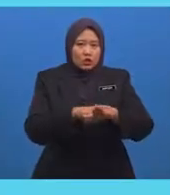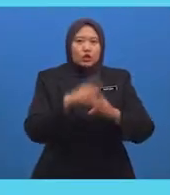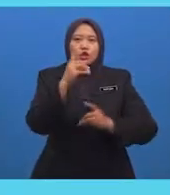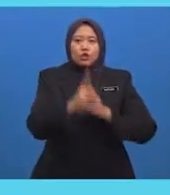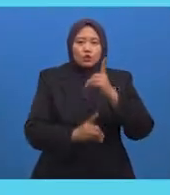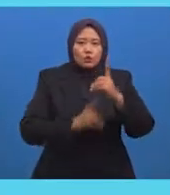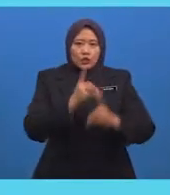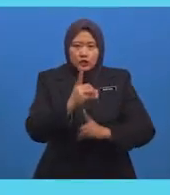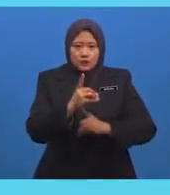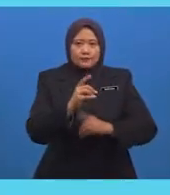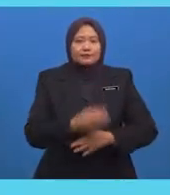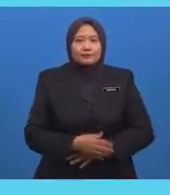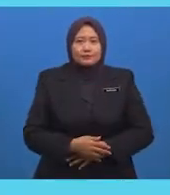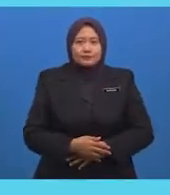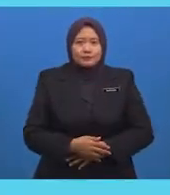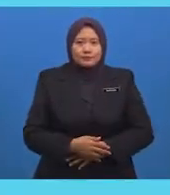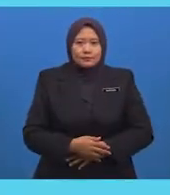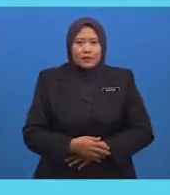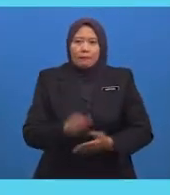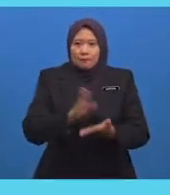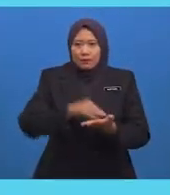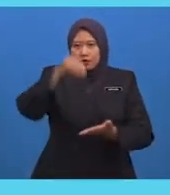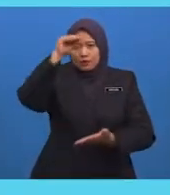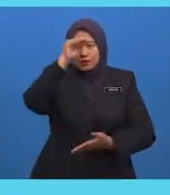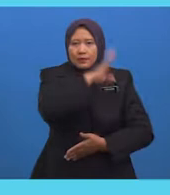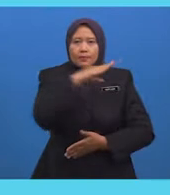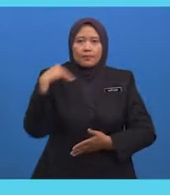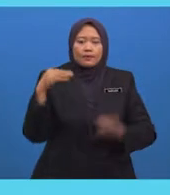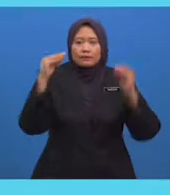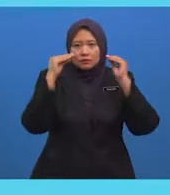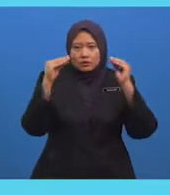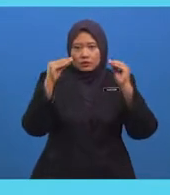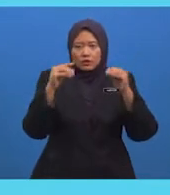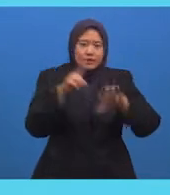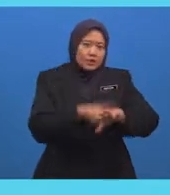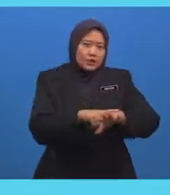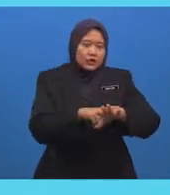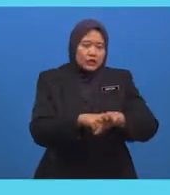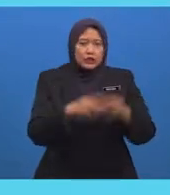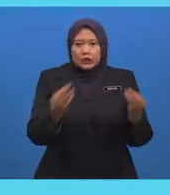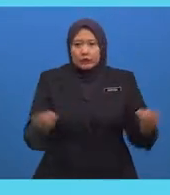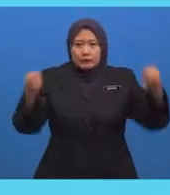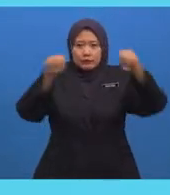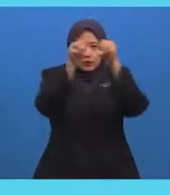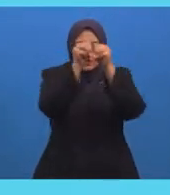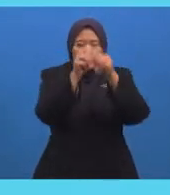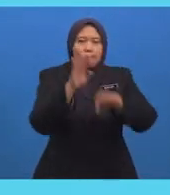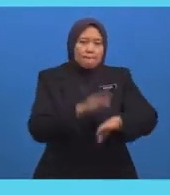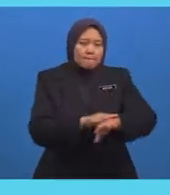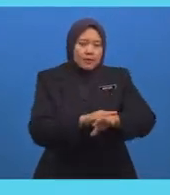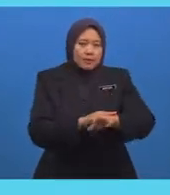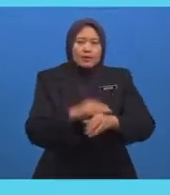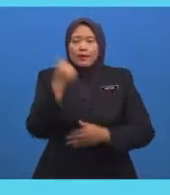Pembelajaran dan pengajaran Yang berlangsung Di Masjid-Masjid Di Mesir pada abad ke-8 Masjid